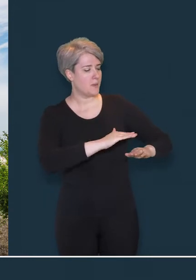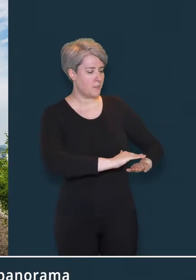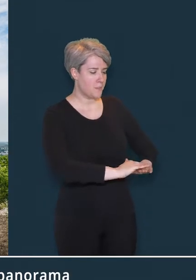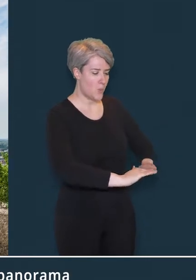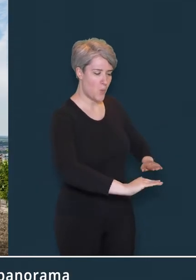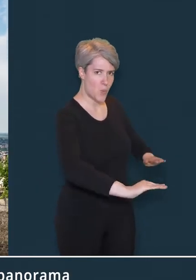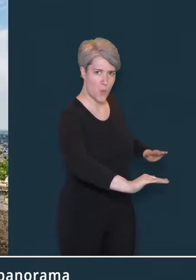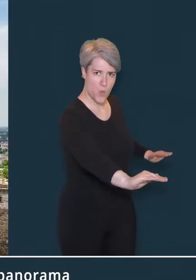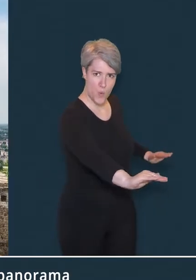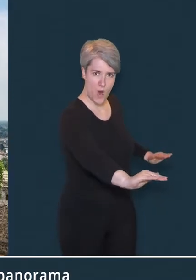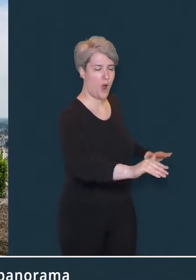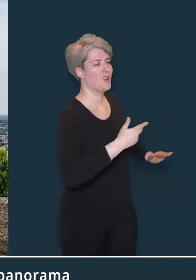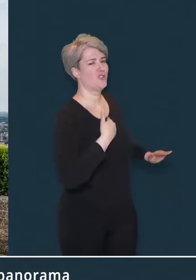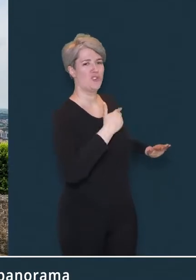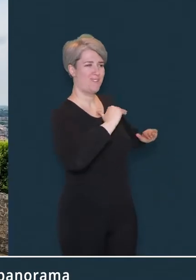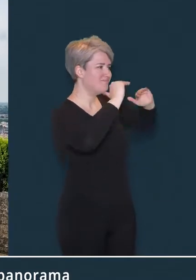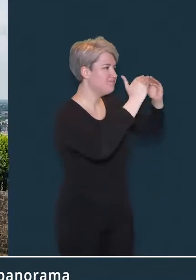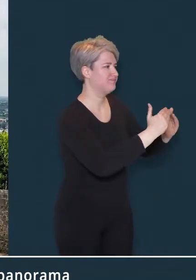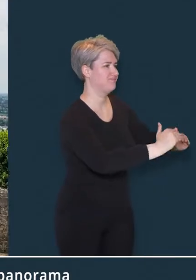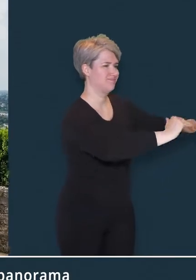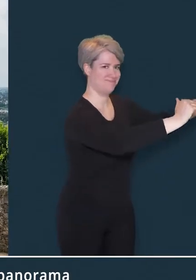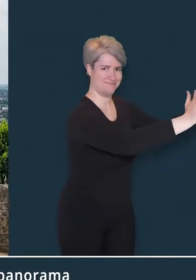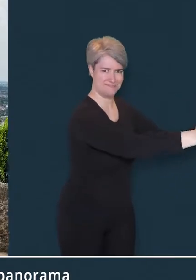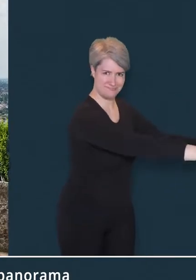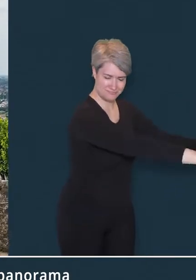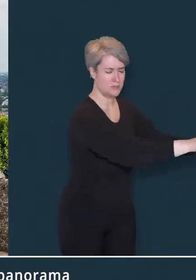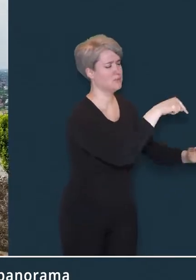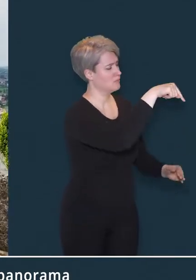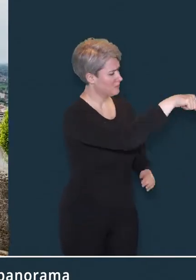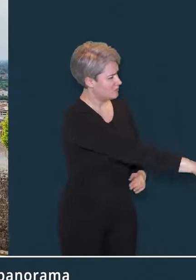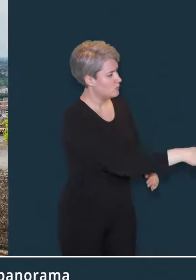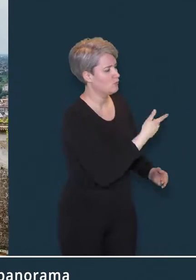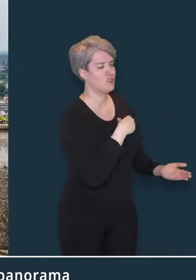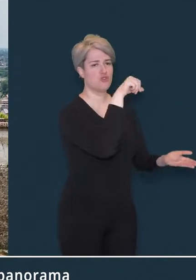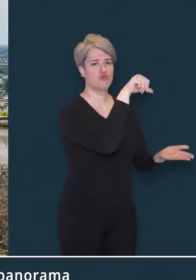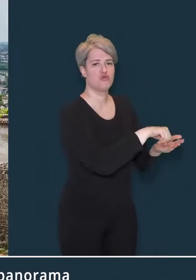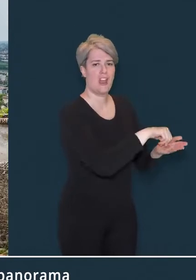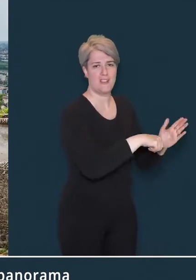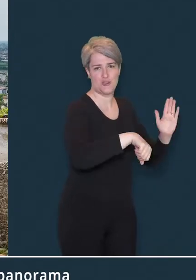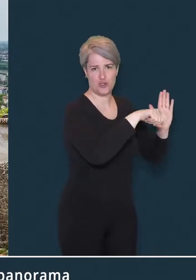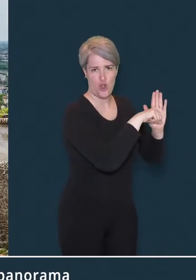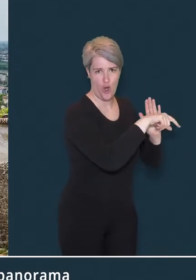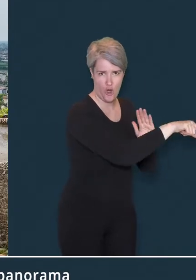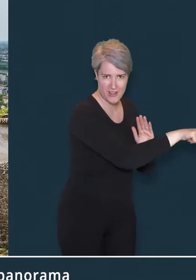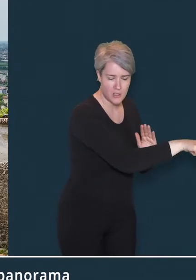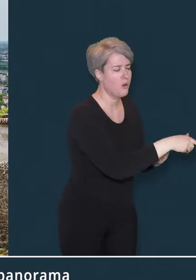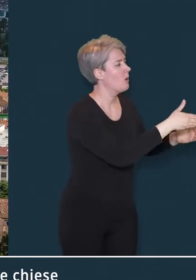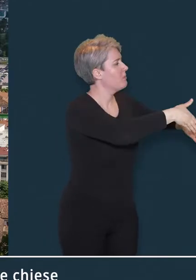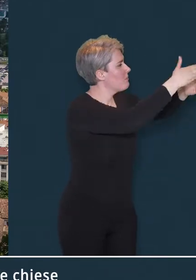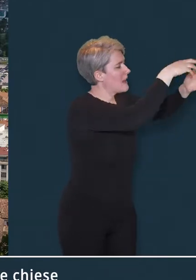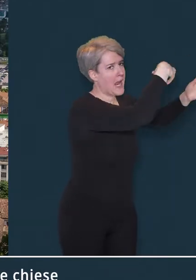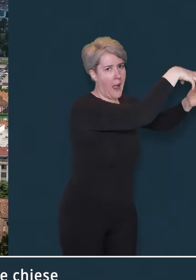un basso muricciolo si apre sul panorama che dal colle si dipana verso il centro storico,